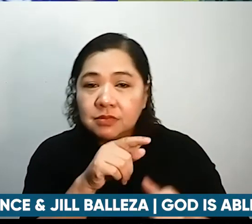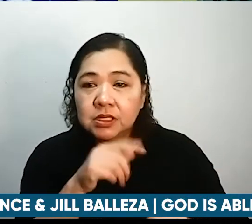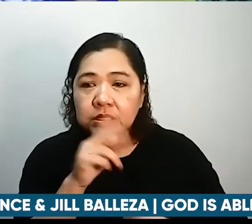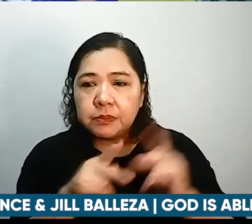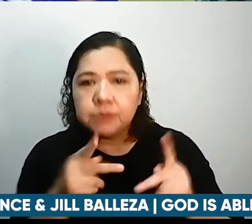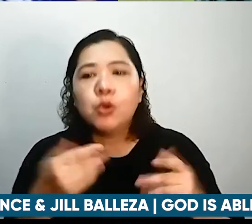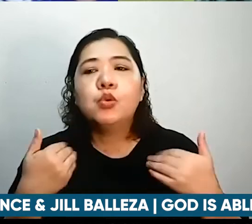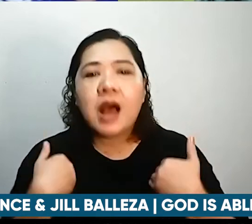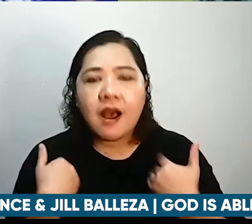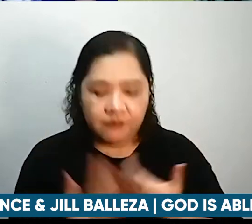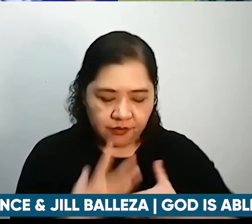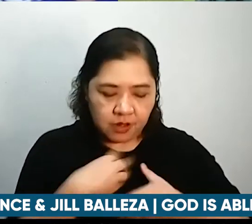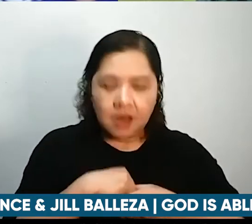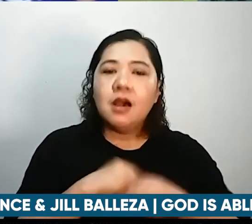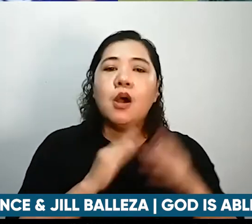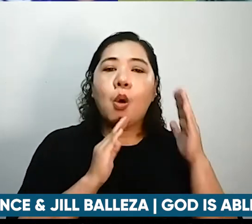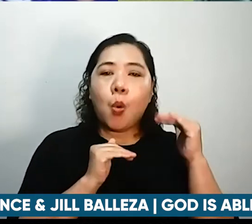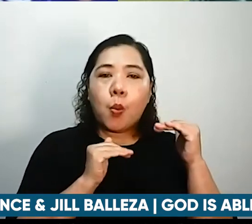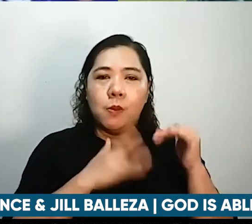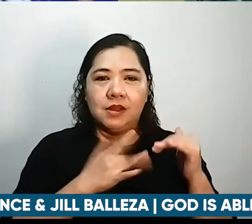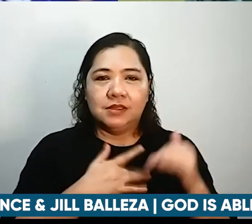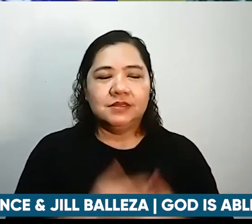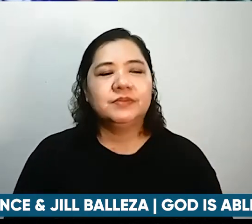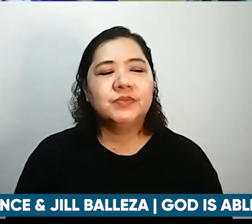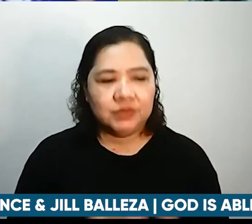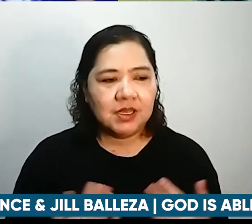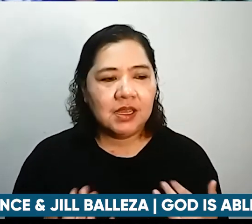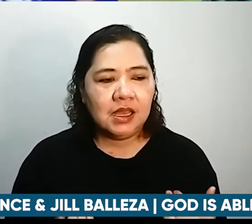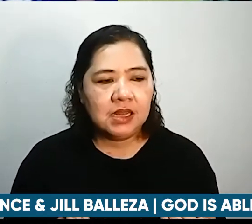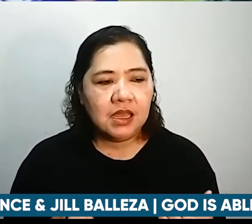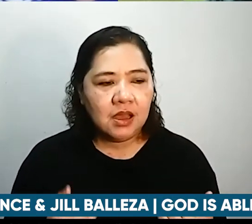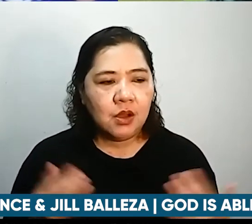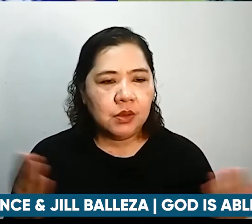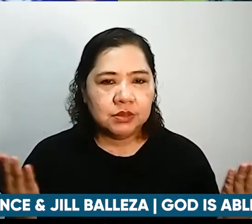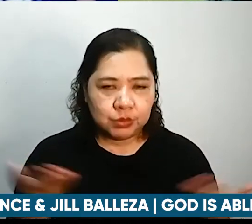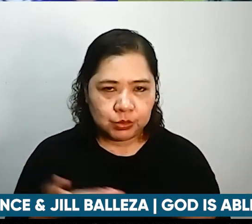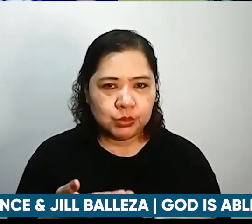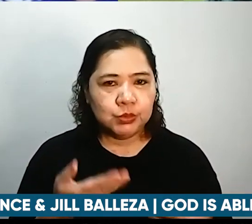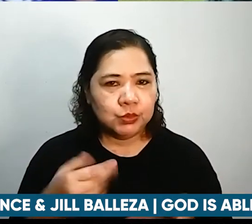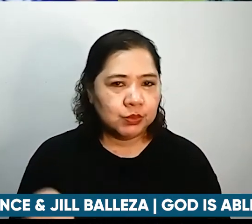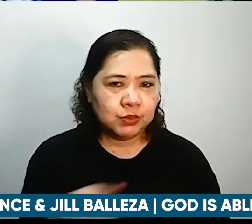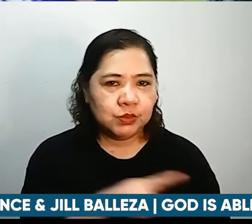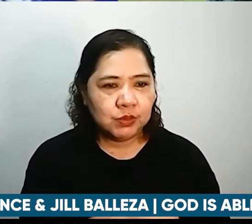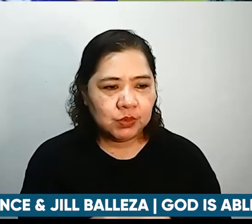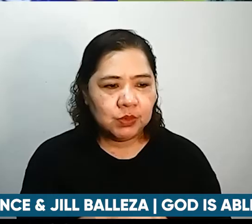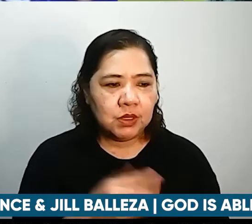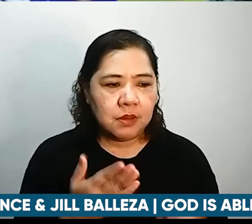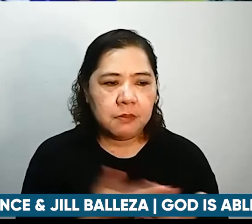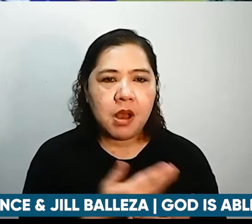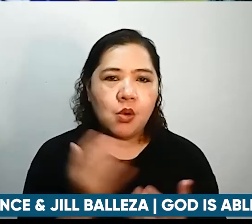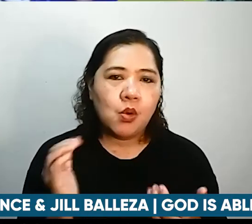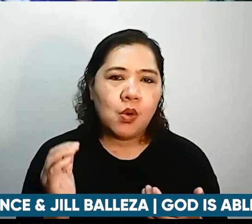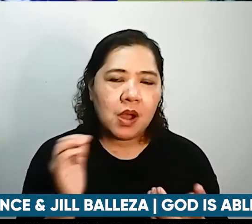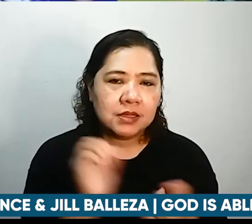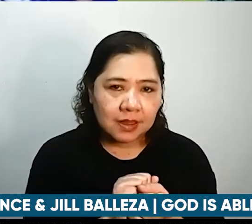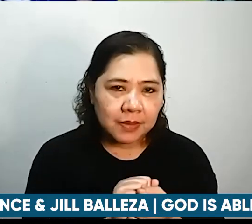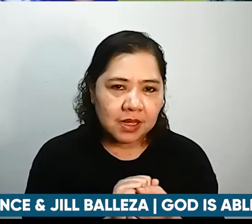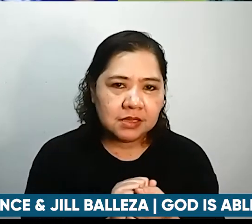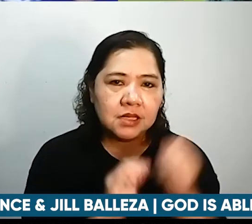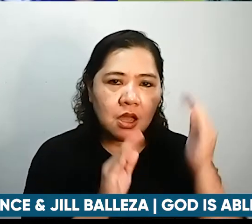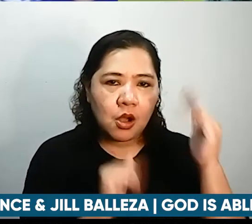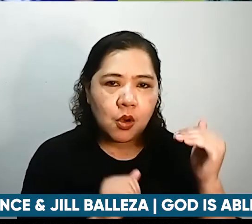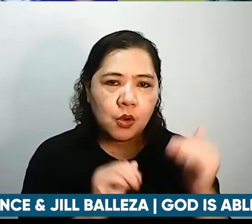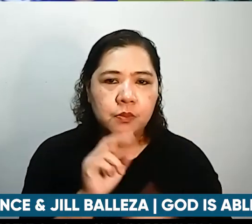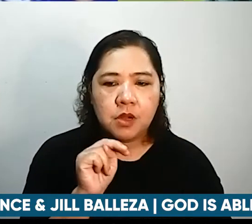so we are now starting this episode po introducing to you bago po natin kasama po sa hope notes si